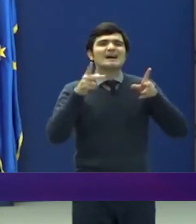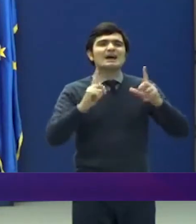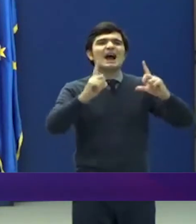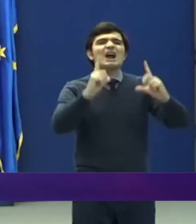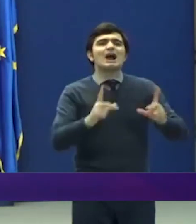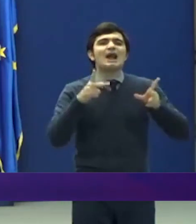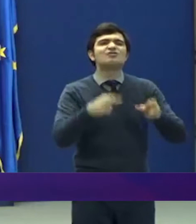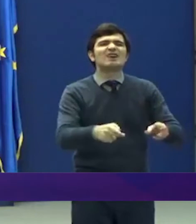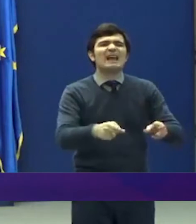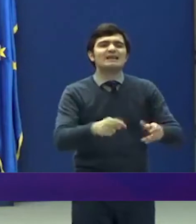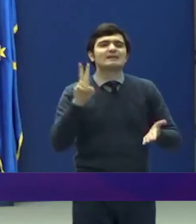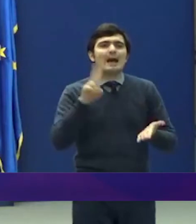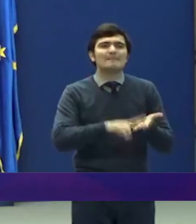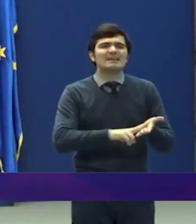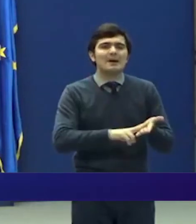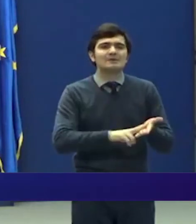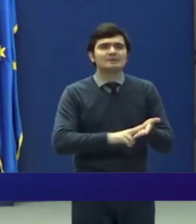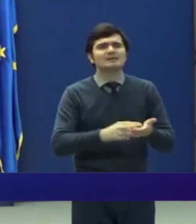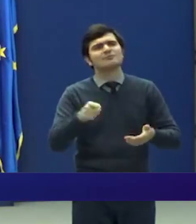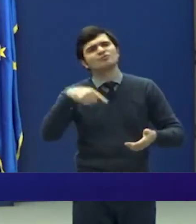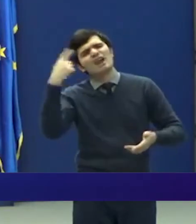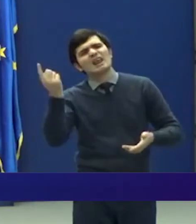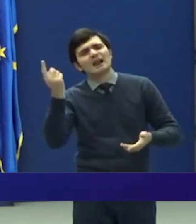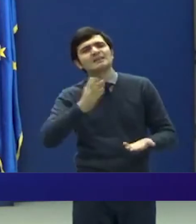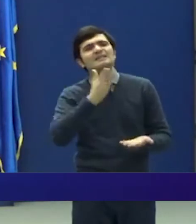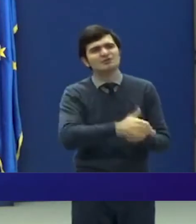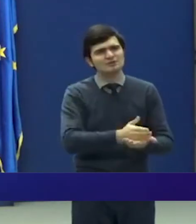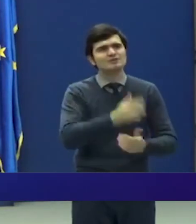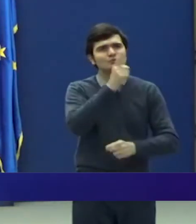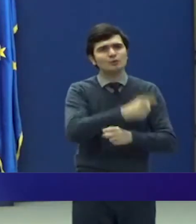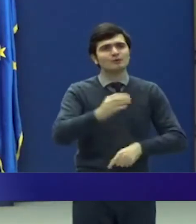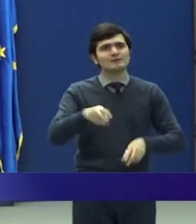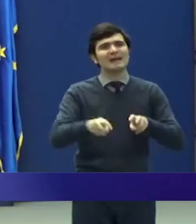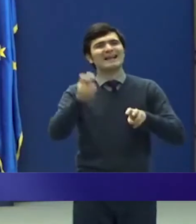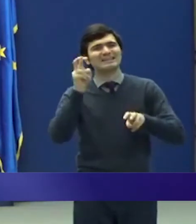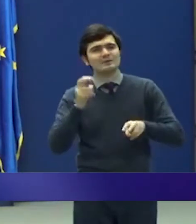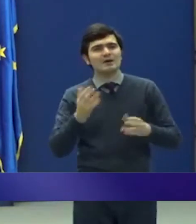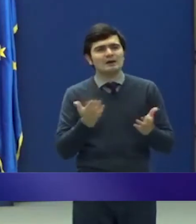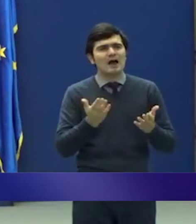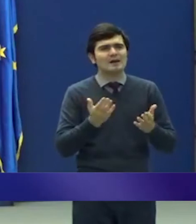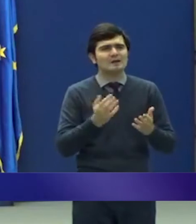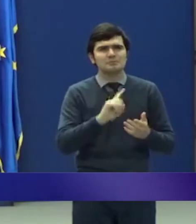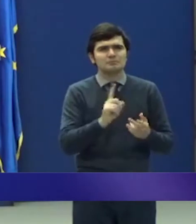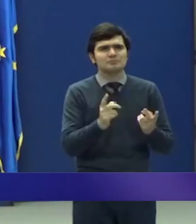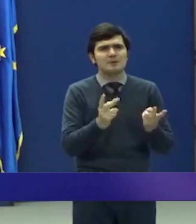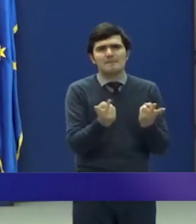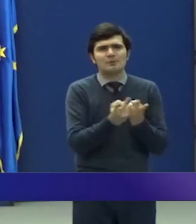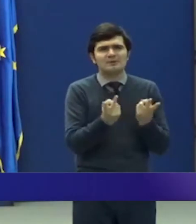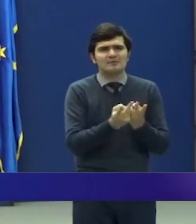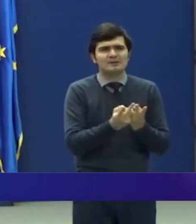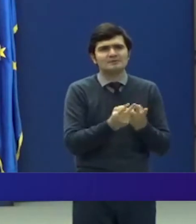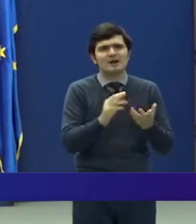aplicabilitatea prevederi din ordonanțe anterioare, care, evident, pot